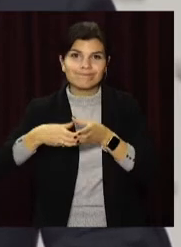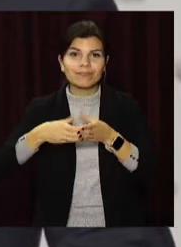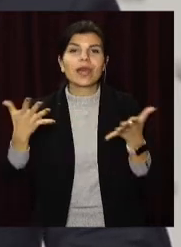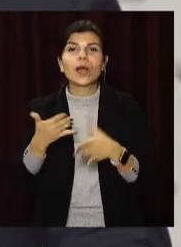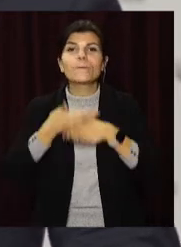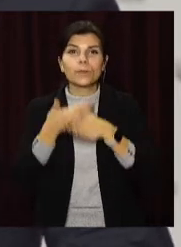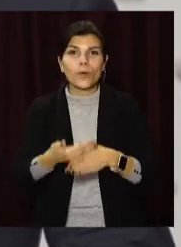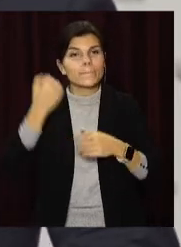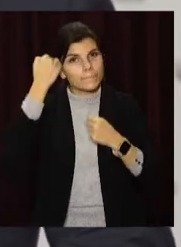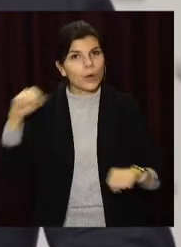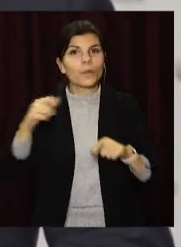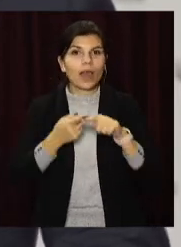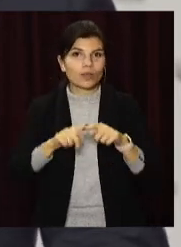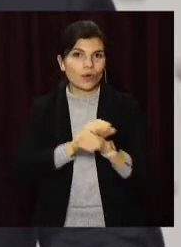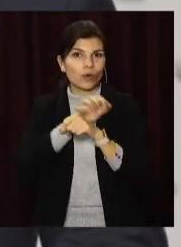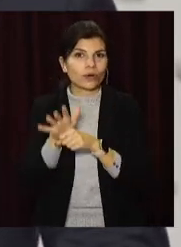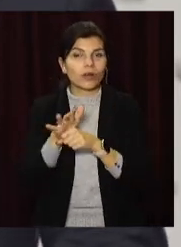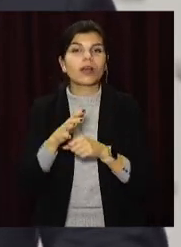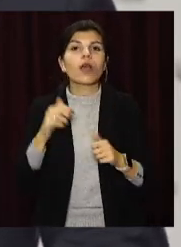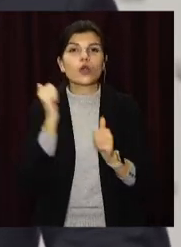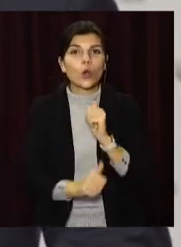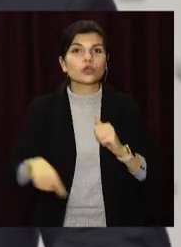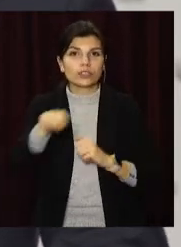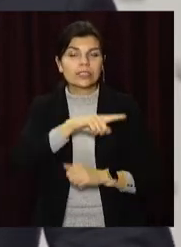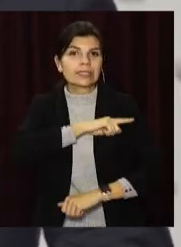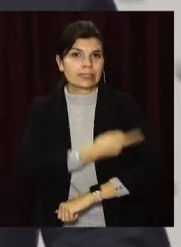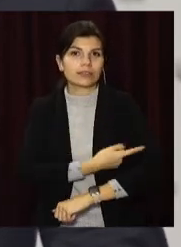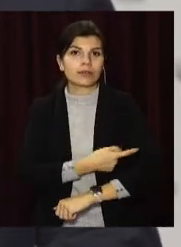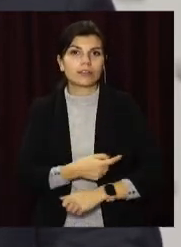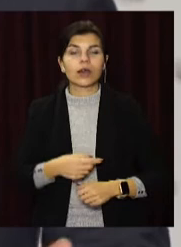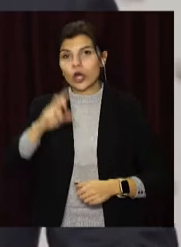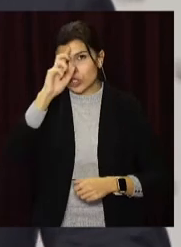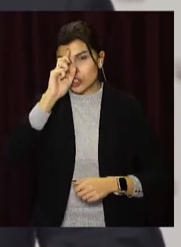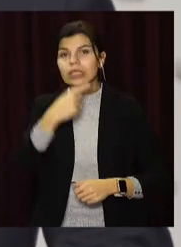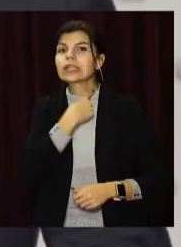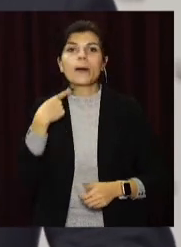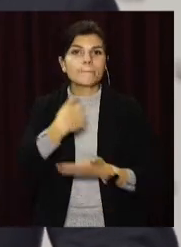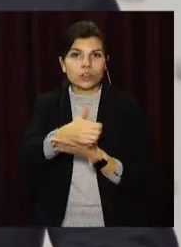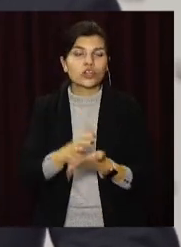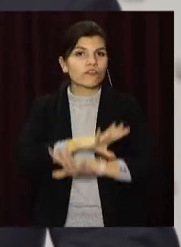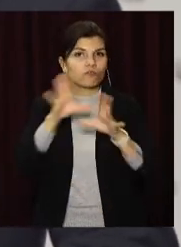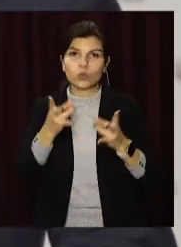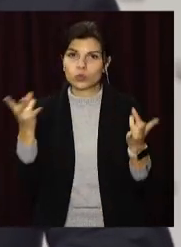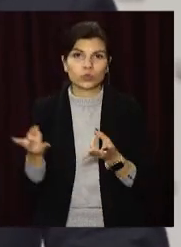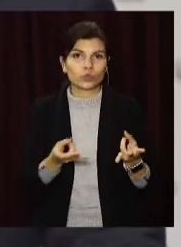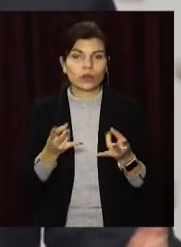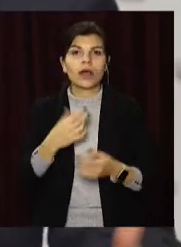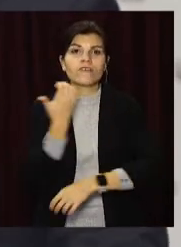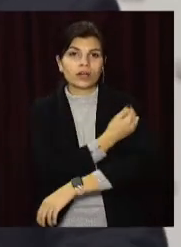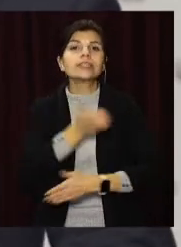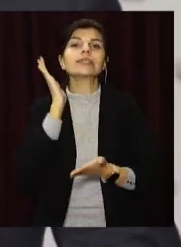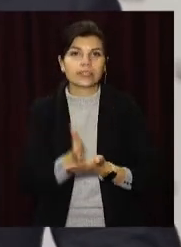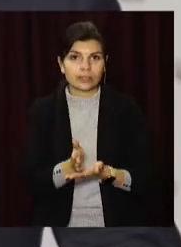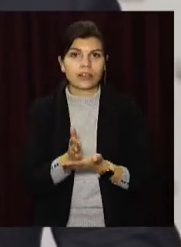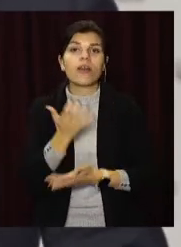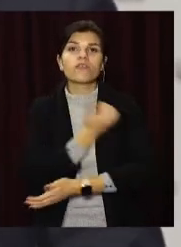який допоможе перемогти пандемію. Адже в кожному з нас сила. Держава забезпечила усім необхідне. Вакцини є.